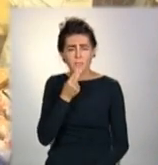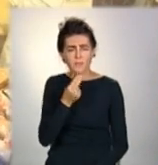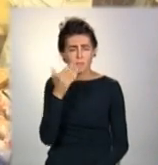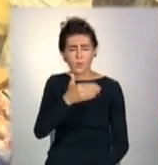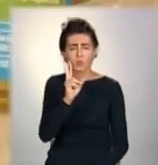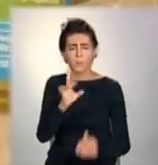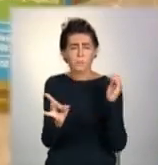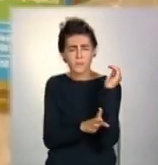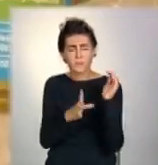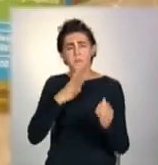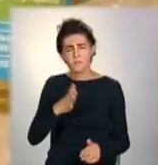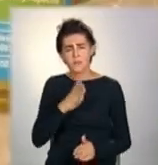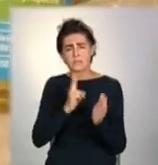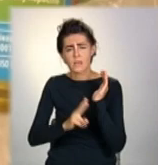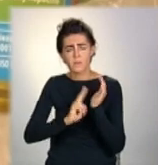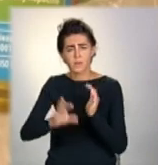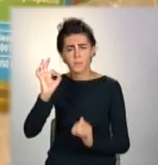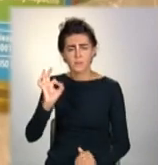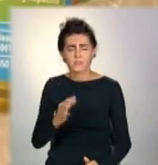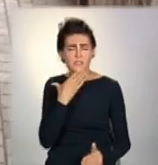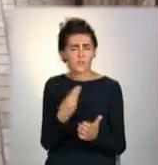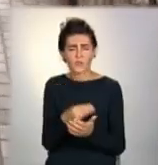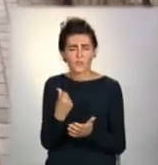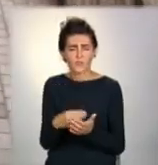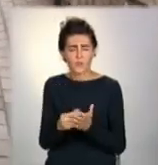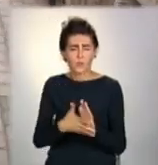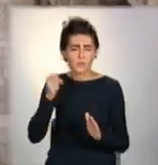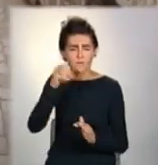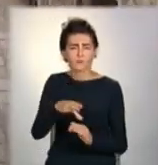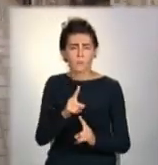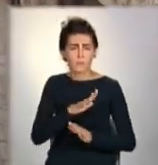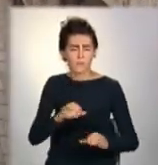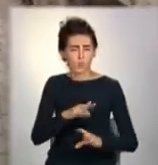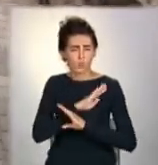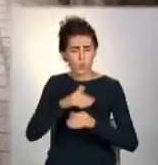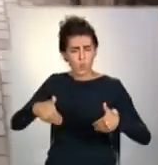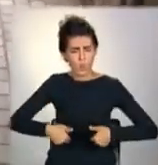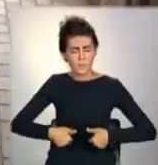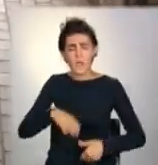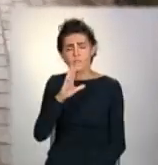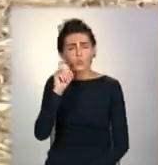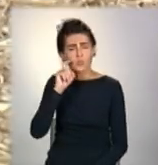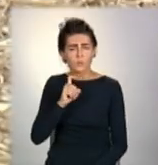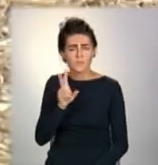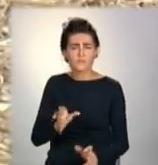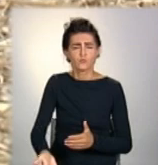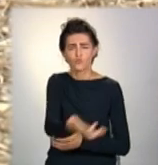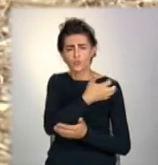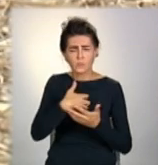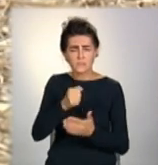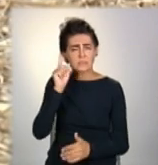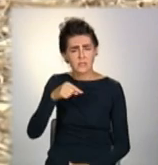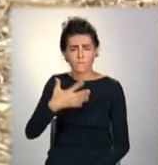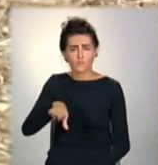бідніший, то й по 70% своїх. Грошей віддавав, аби не вмерти з голоду. Що Україна-житниця, знає, чи не весь